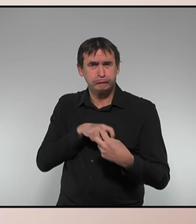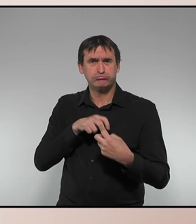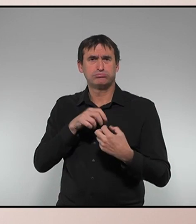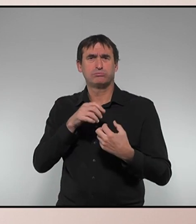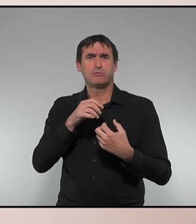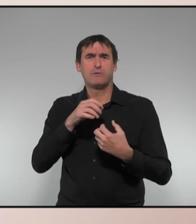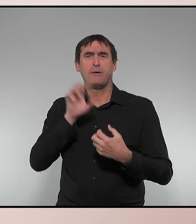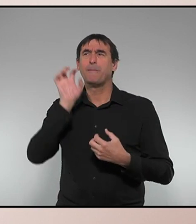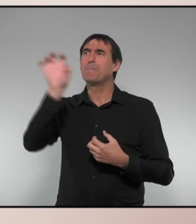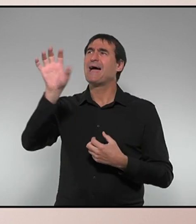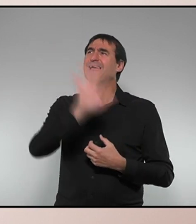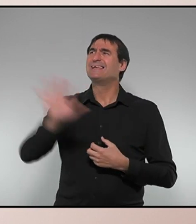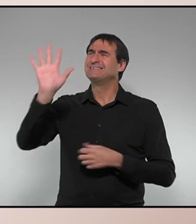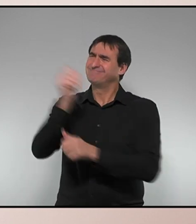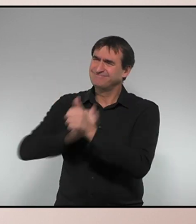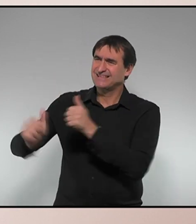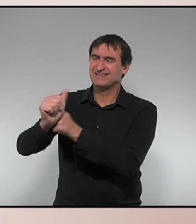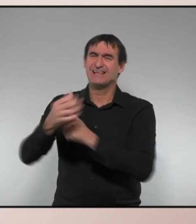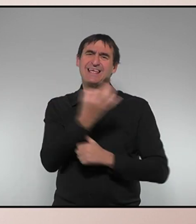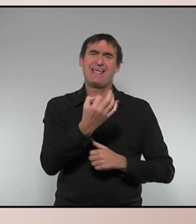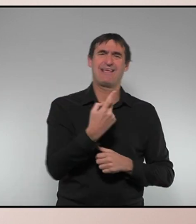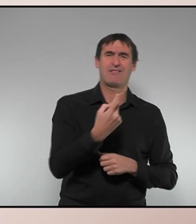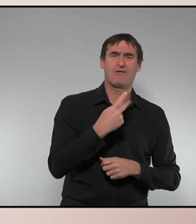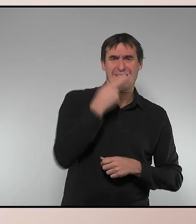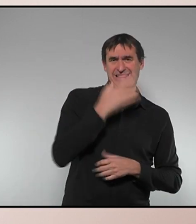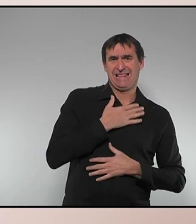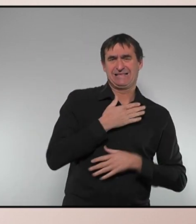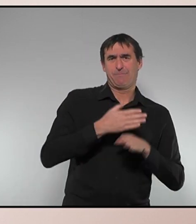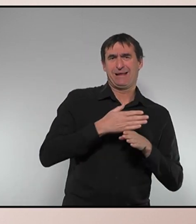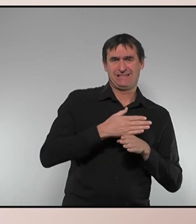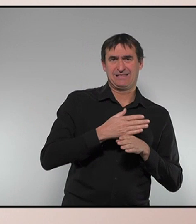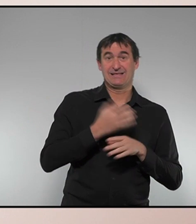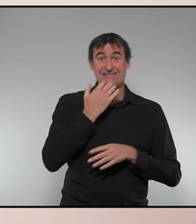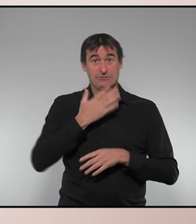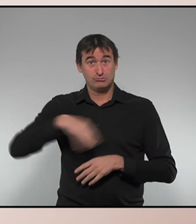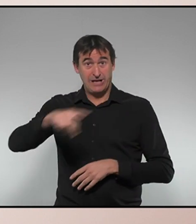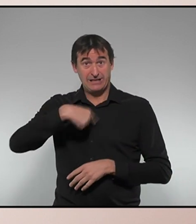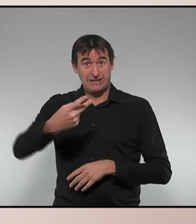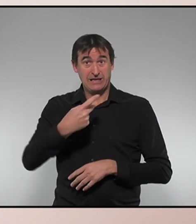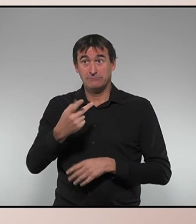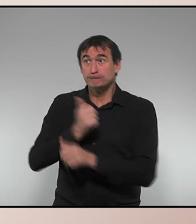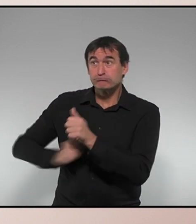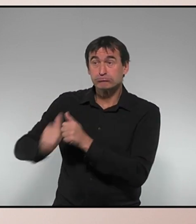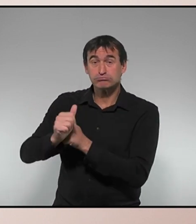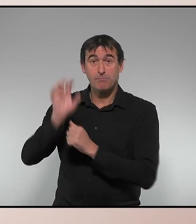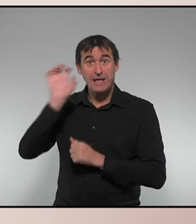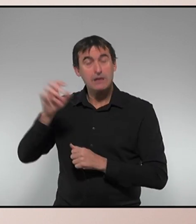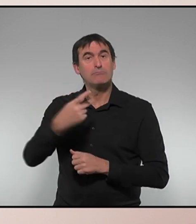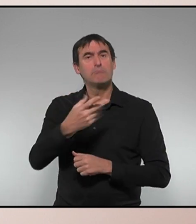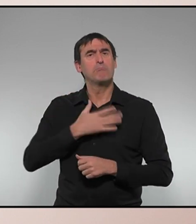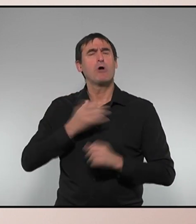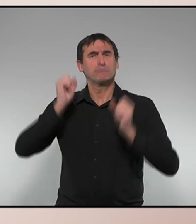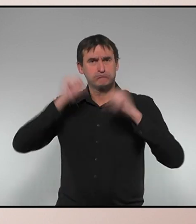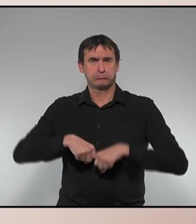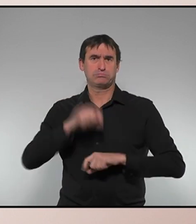de país, per sobre dels legítims interessos de partit, però si hi posem per davant els interessos de país, podem tenir un acord de pressupostos